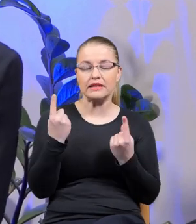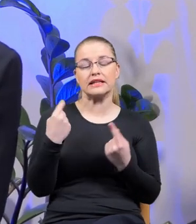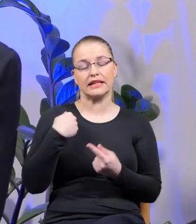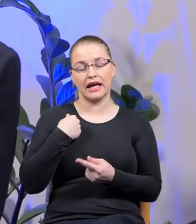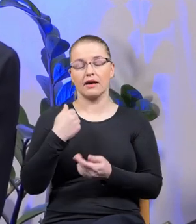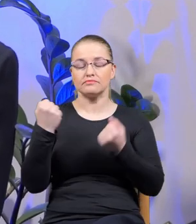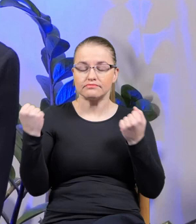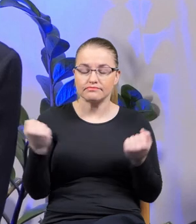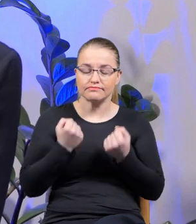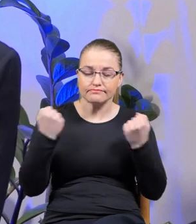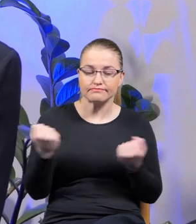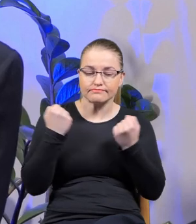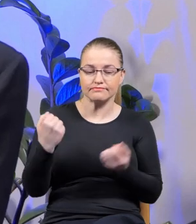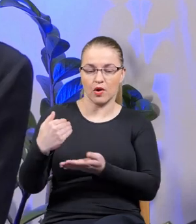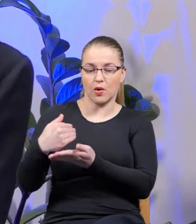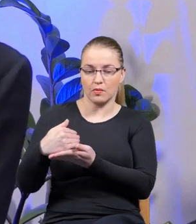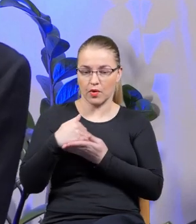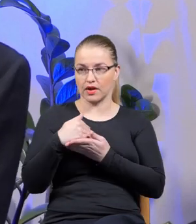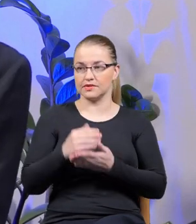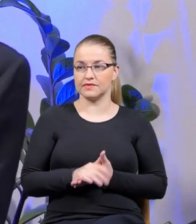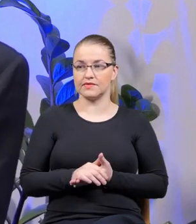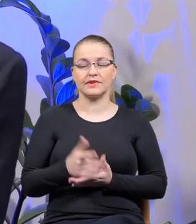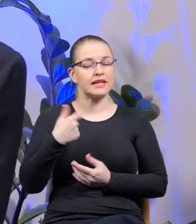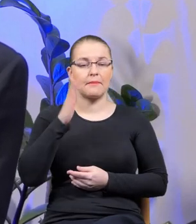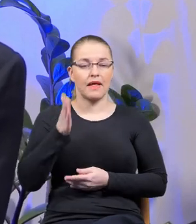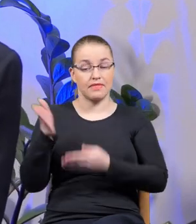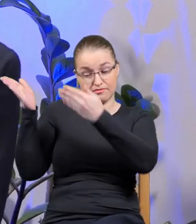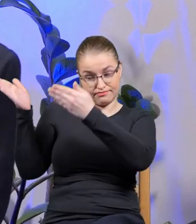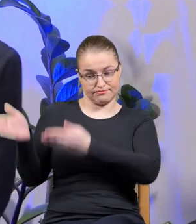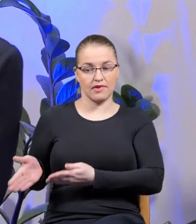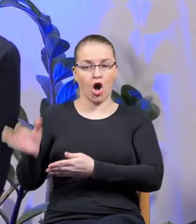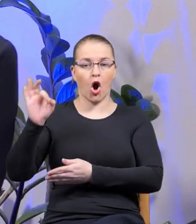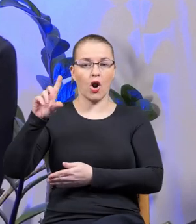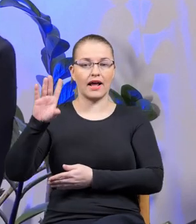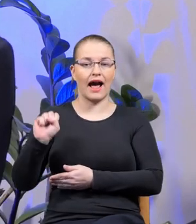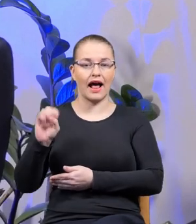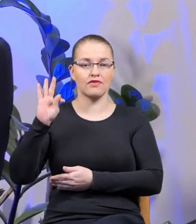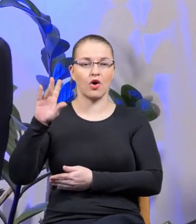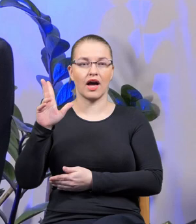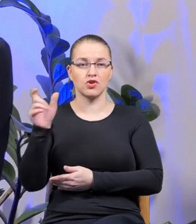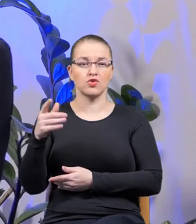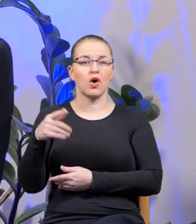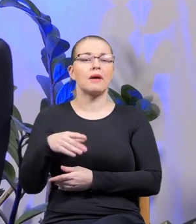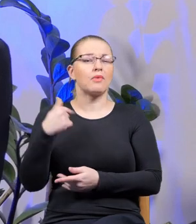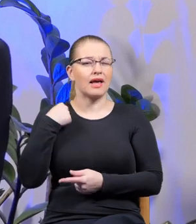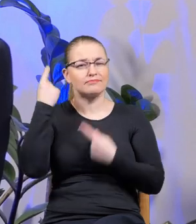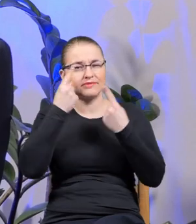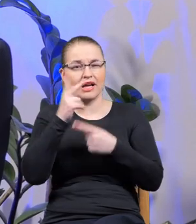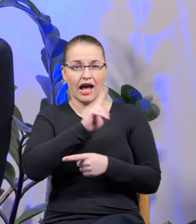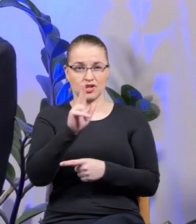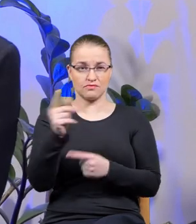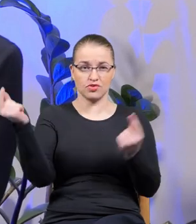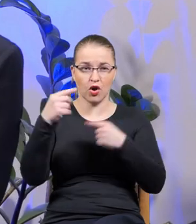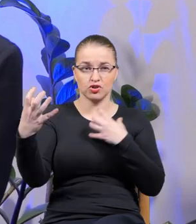podołać. Nie będę przedstawiała Olgi Tokarczuk, ponieważ zakładam, że wszyscy, którzy przychodzą w gości, wiedzą do kogo przychodzą.